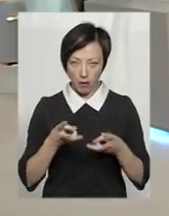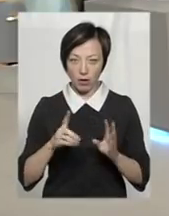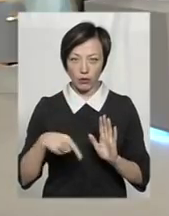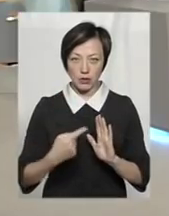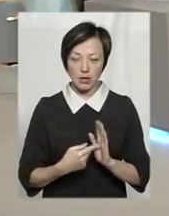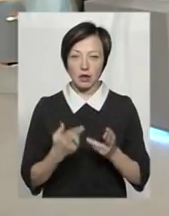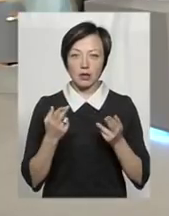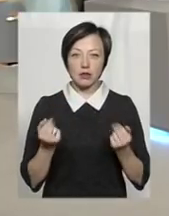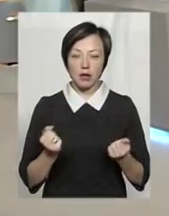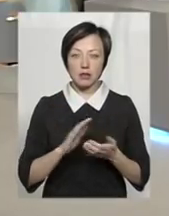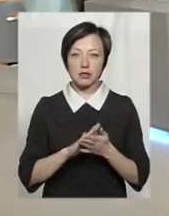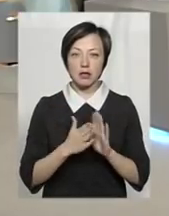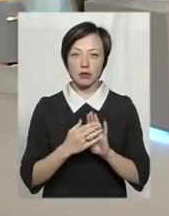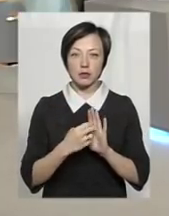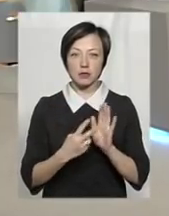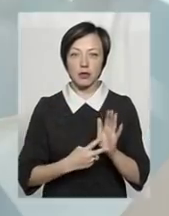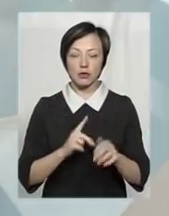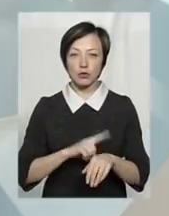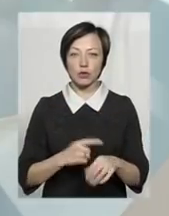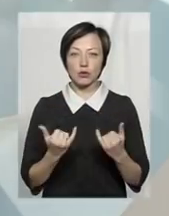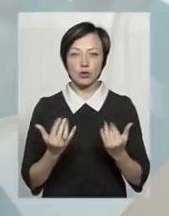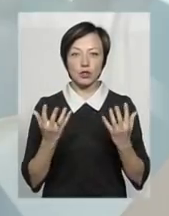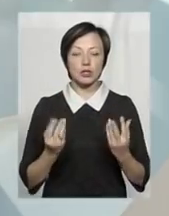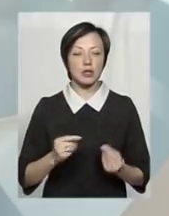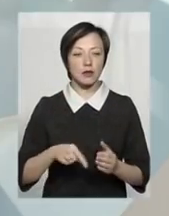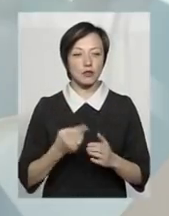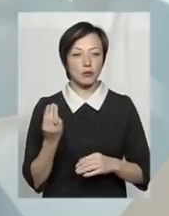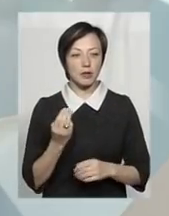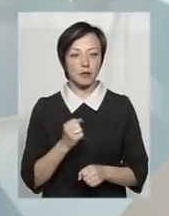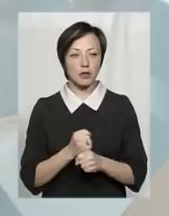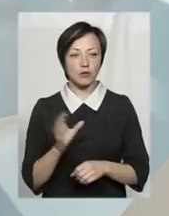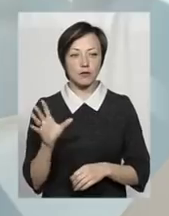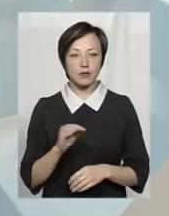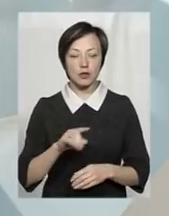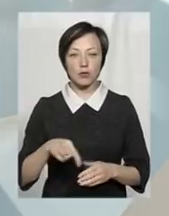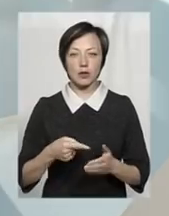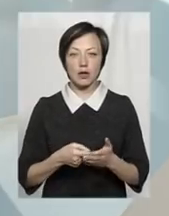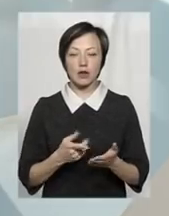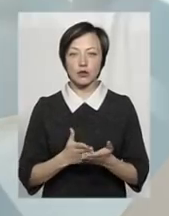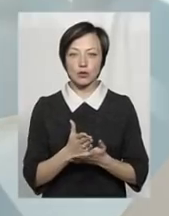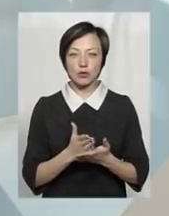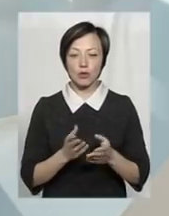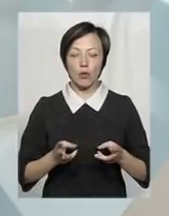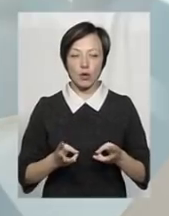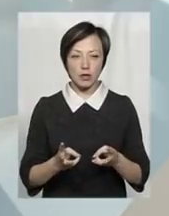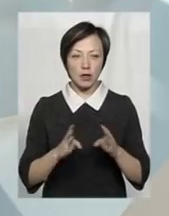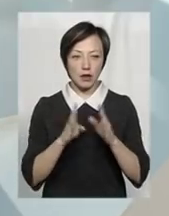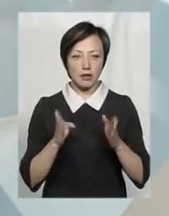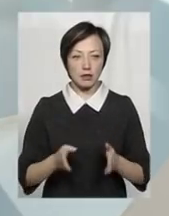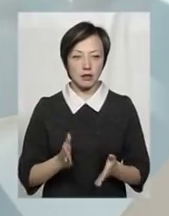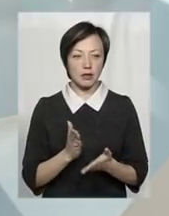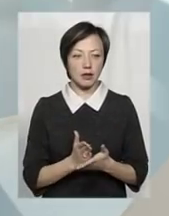Так, станом на 17-ю годину сьогоднішнього дня в Шепетівці працюють всі комунальні котельні, які є